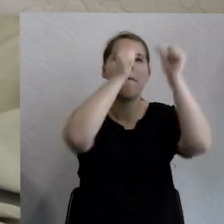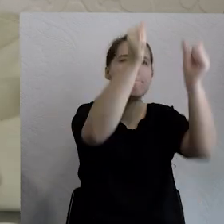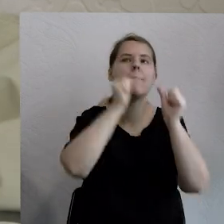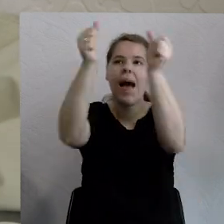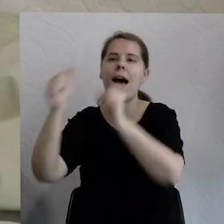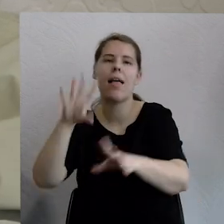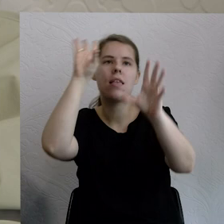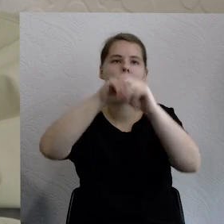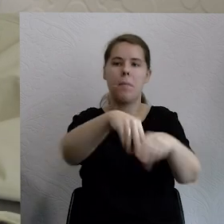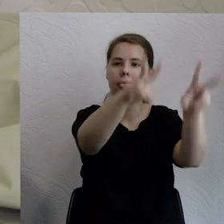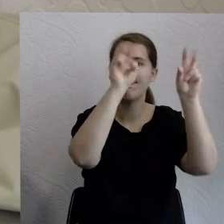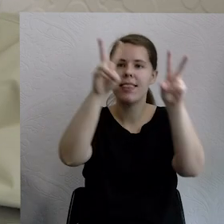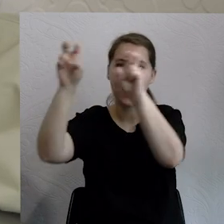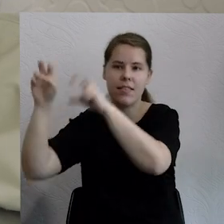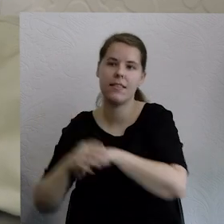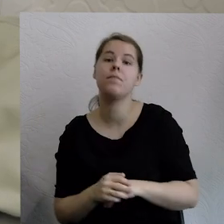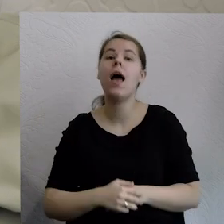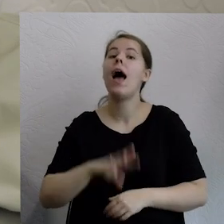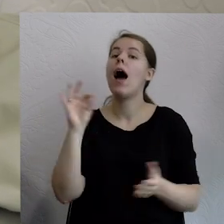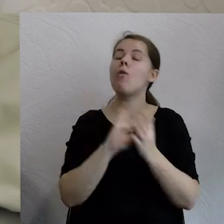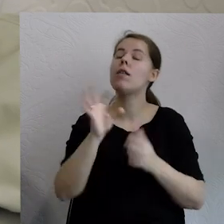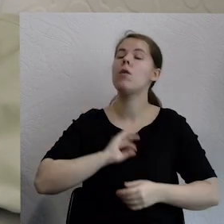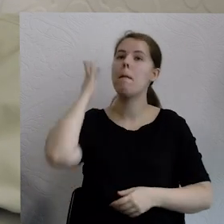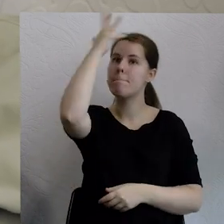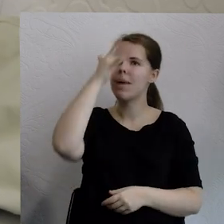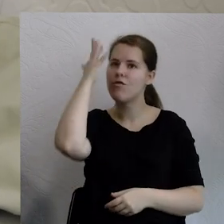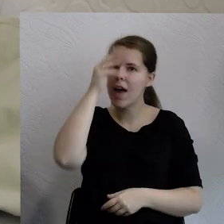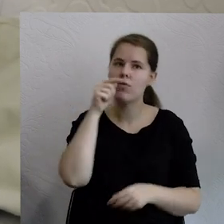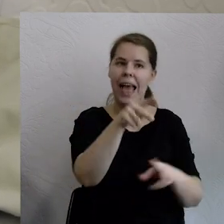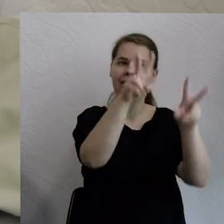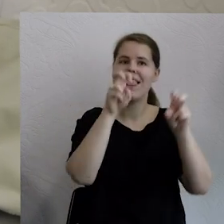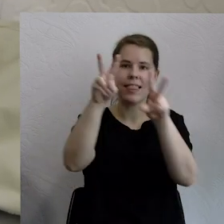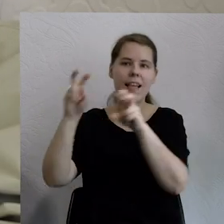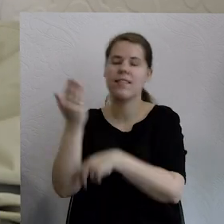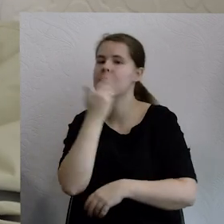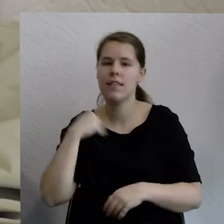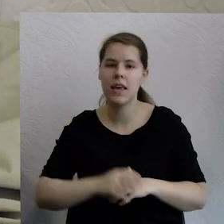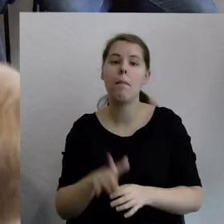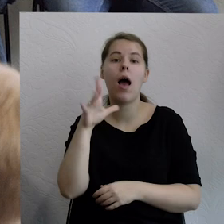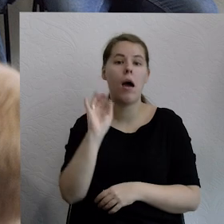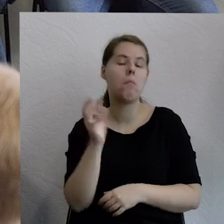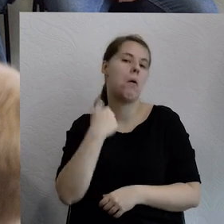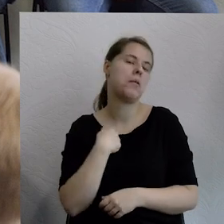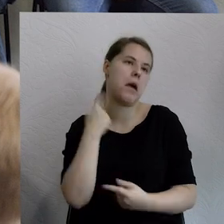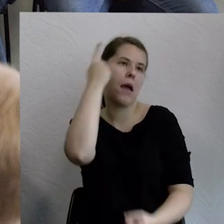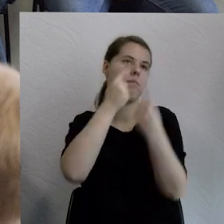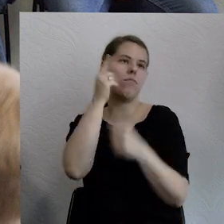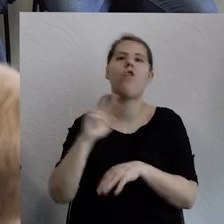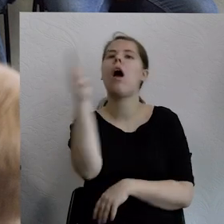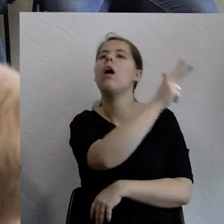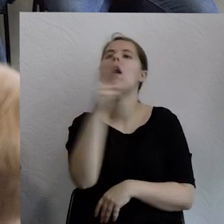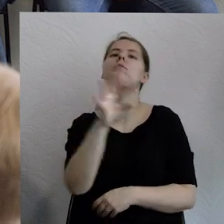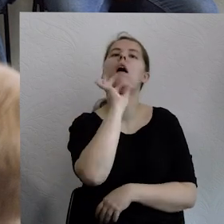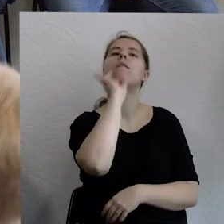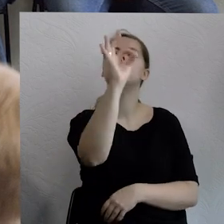akurat w mojej wizji tych cytatów tam nie ma, bo wydaje mi się, że osoby mogą tworzyć swoje wizje